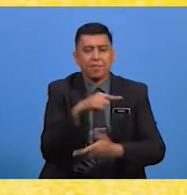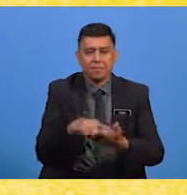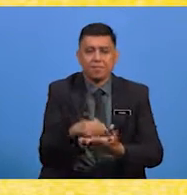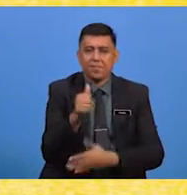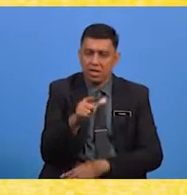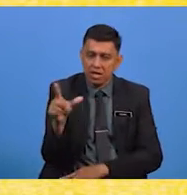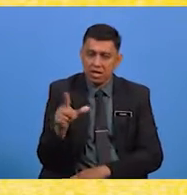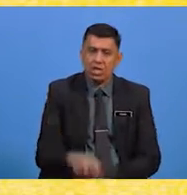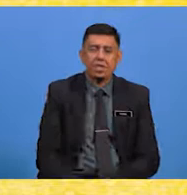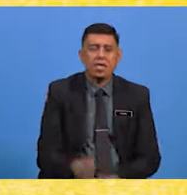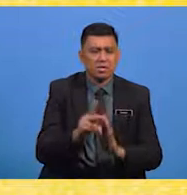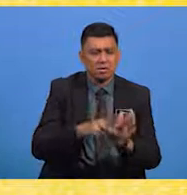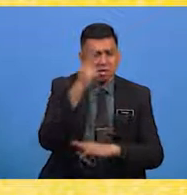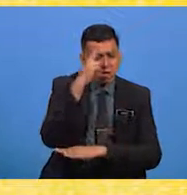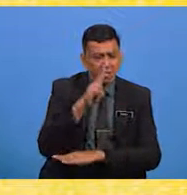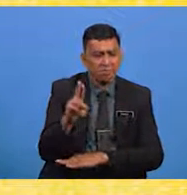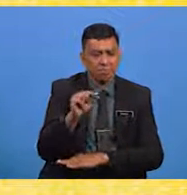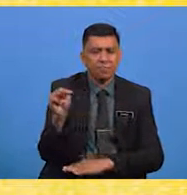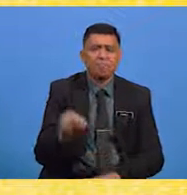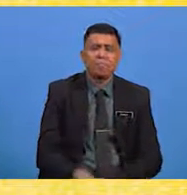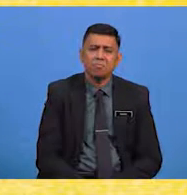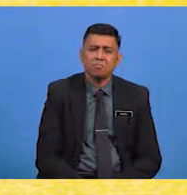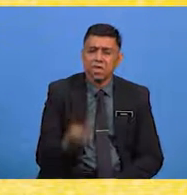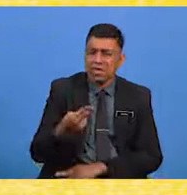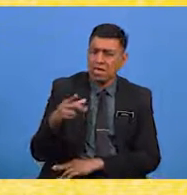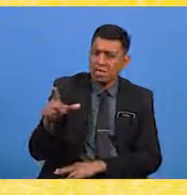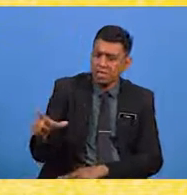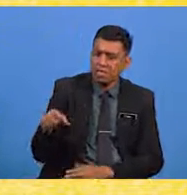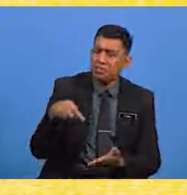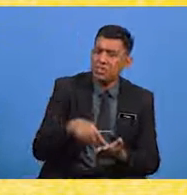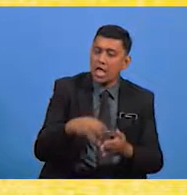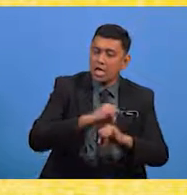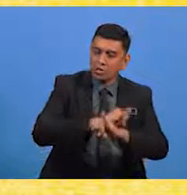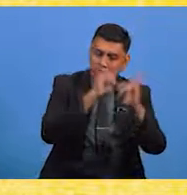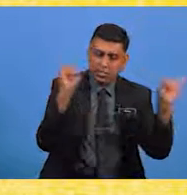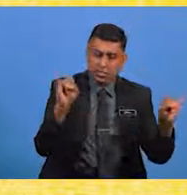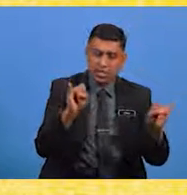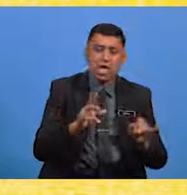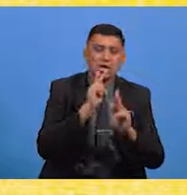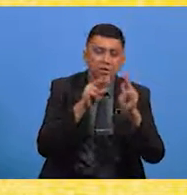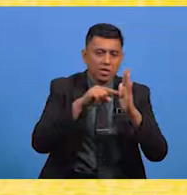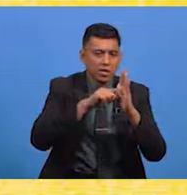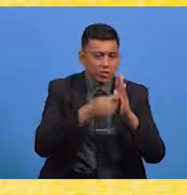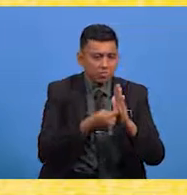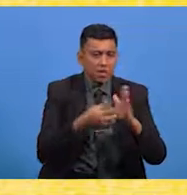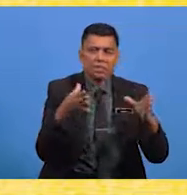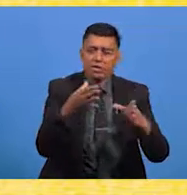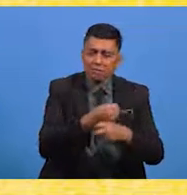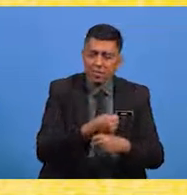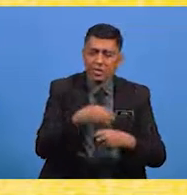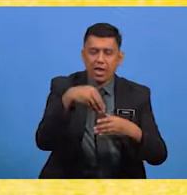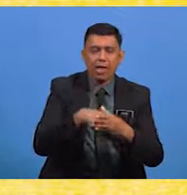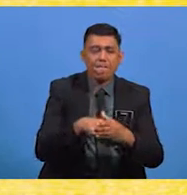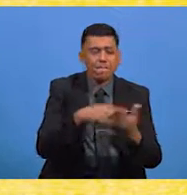Ialah keagamaan Hal ini jelas melalui kata kunci yang terdapat dalam